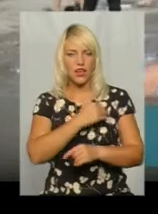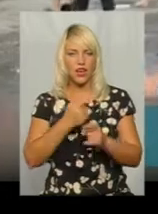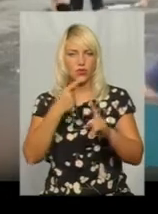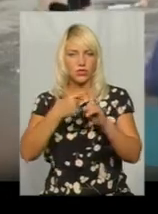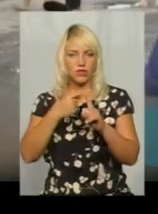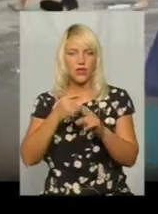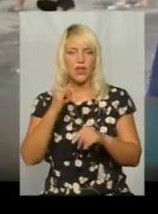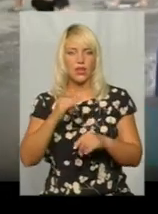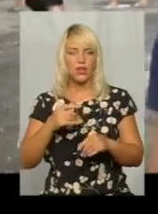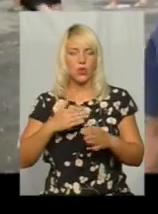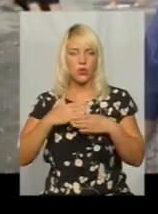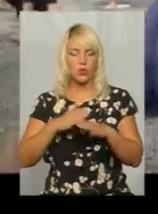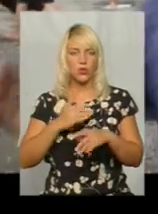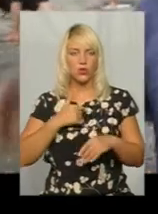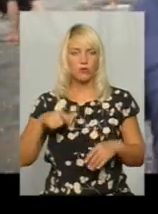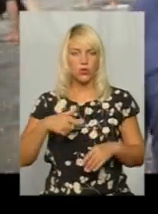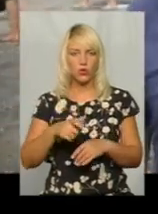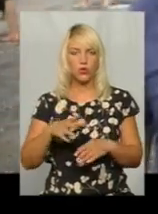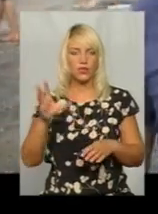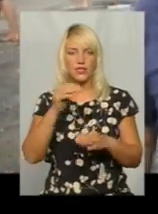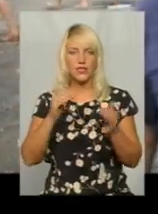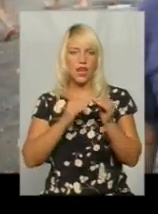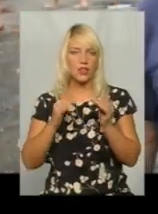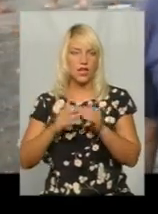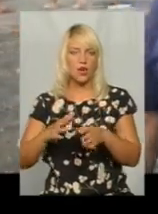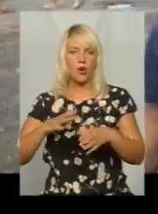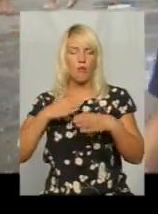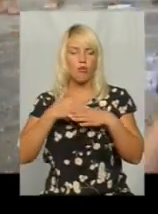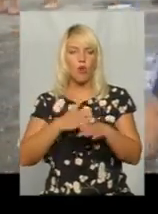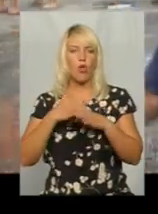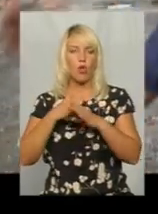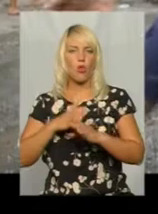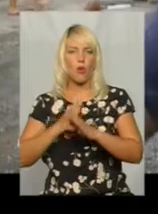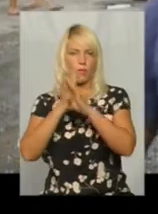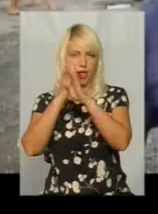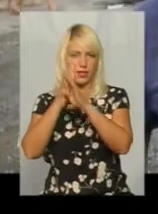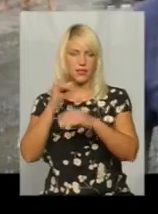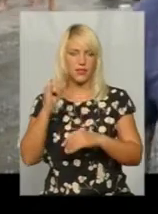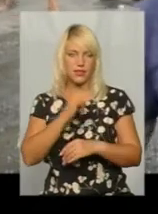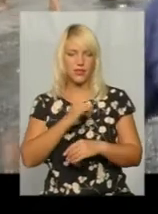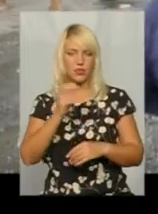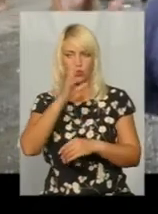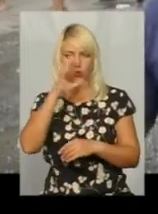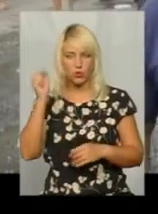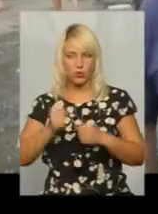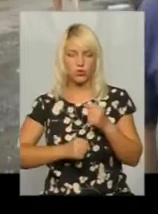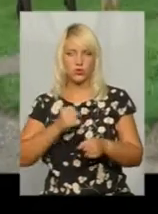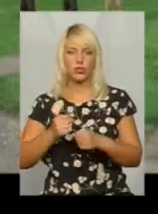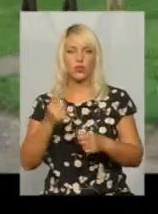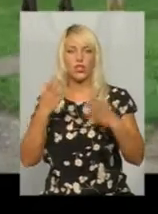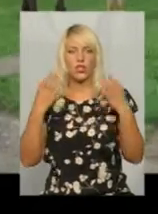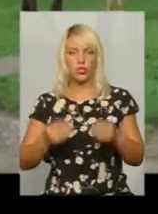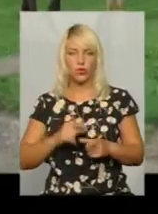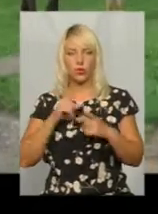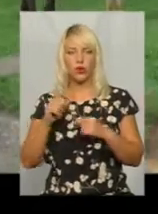бачите, що робиться. Хати всі полопали, розумієте? І ночі їдуть, днем їдуть. У